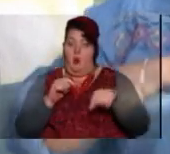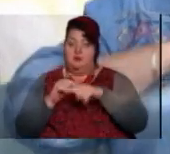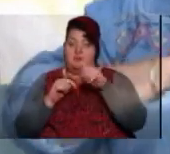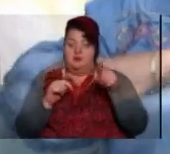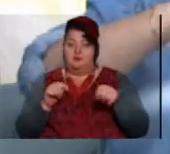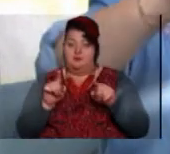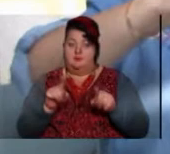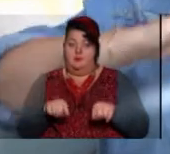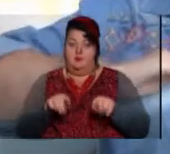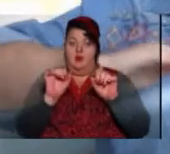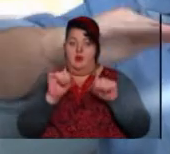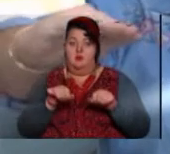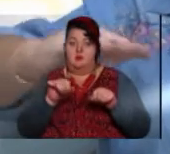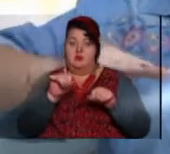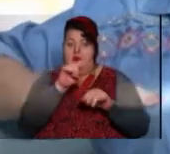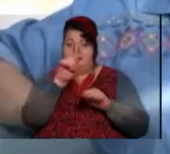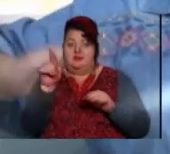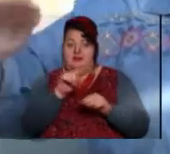зігзагами.